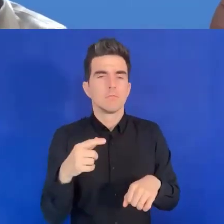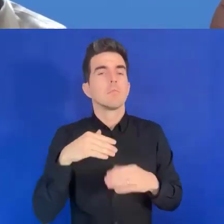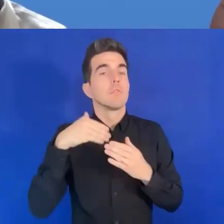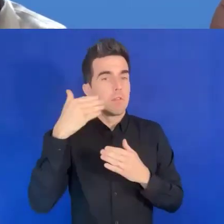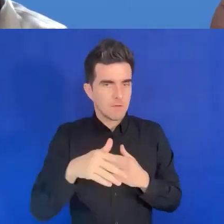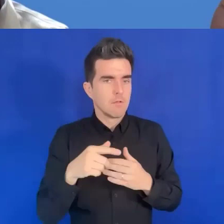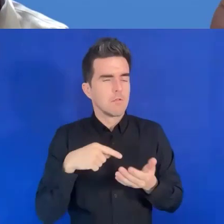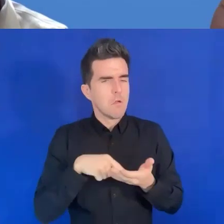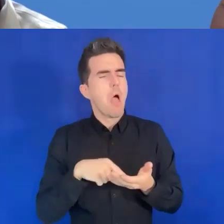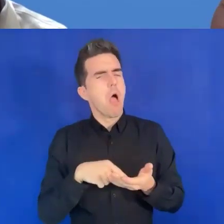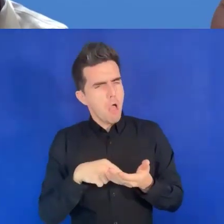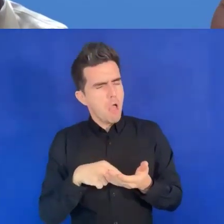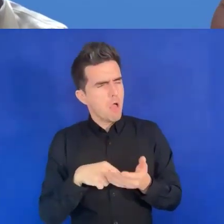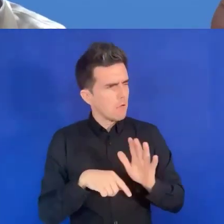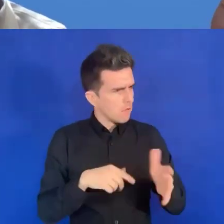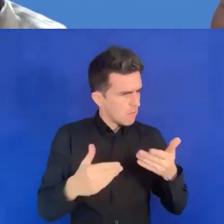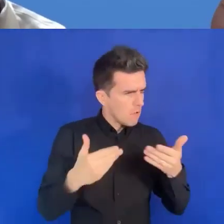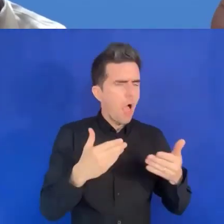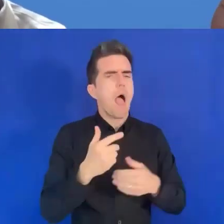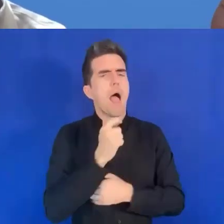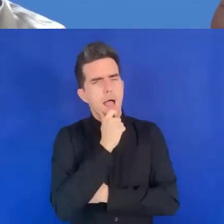une délibération sur